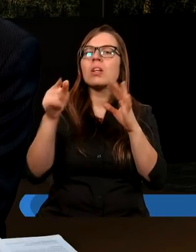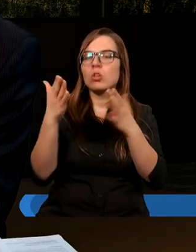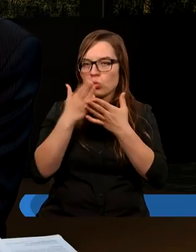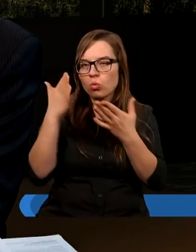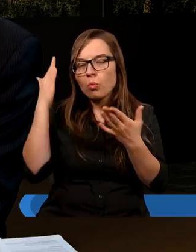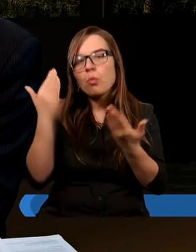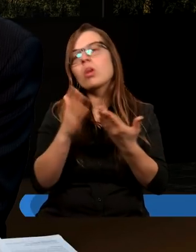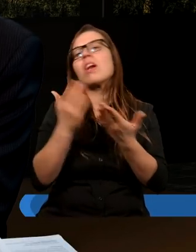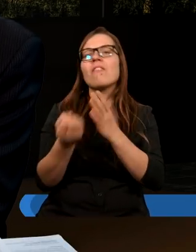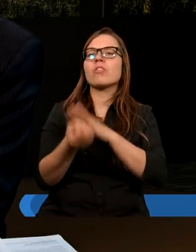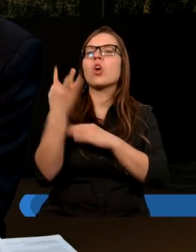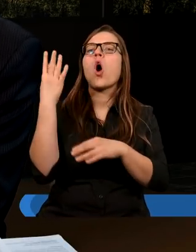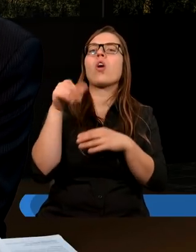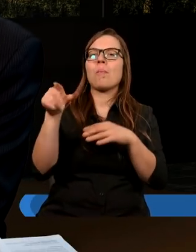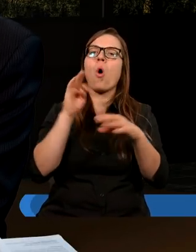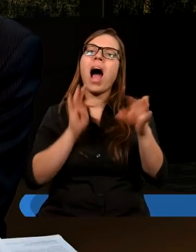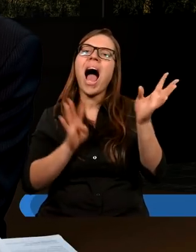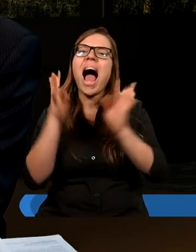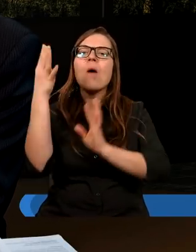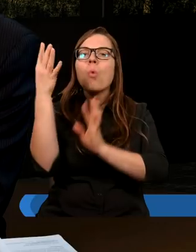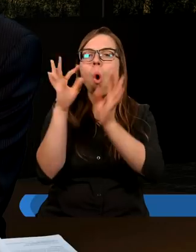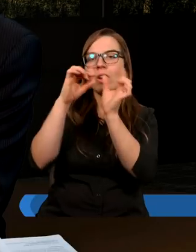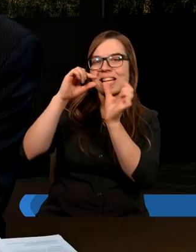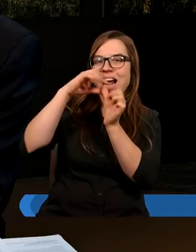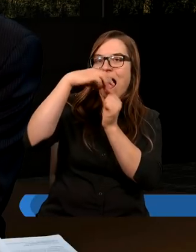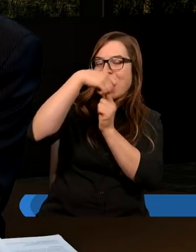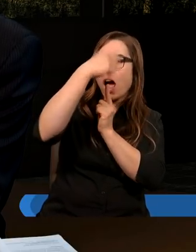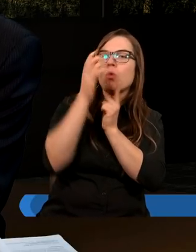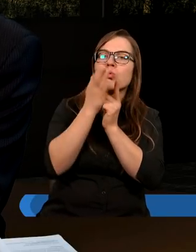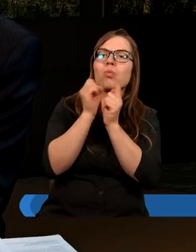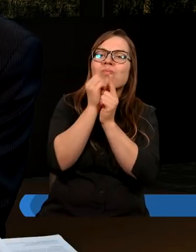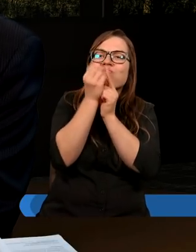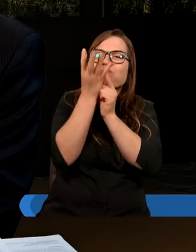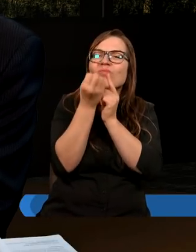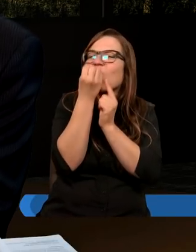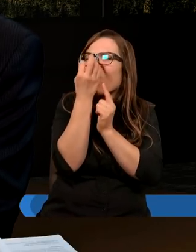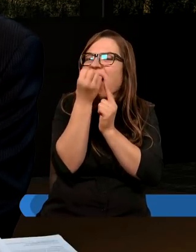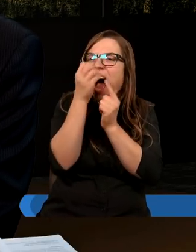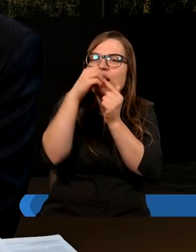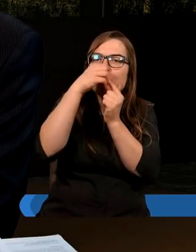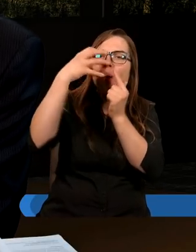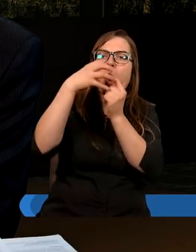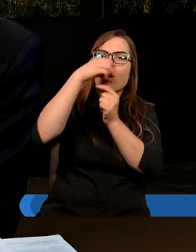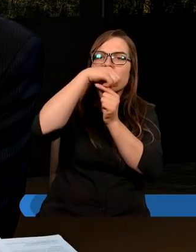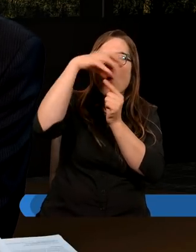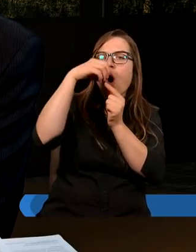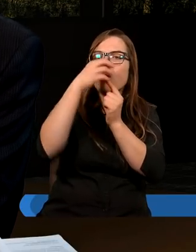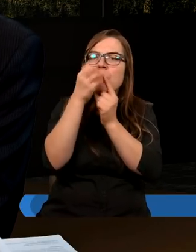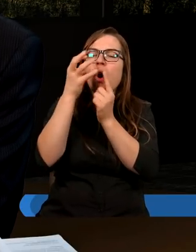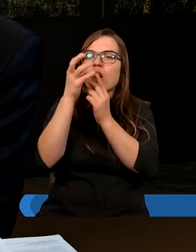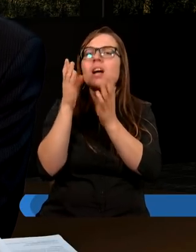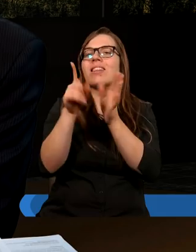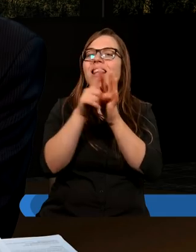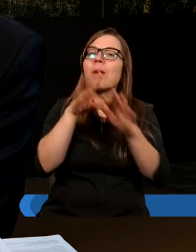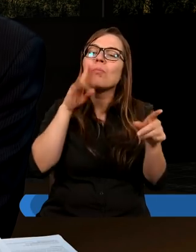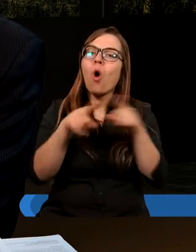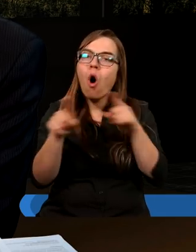już wiosna przychodzi. Gdy gałązka puszcza już nowe pęki, to mówimy już jest blisko wiosna. Tak i po